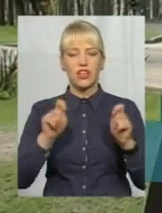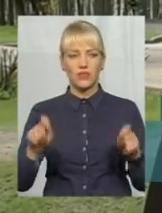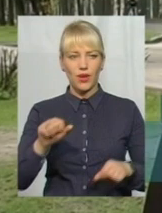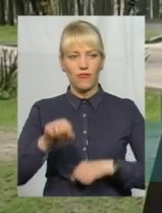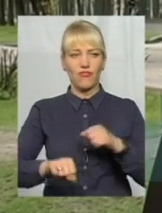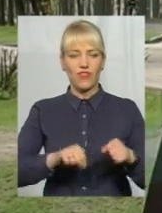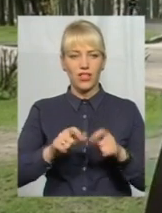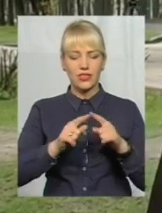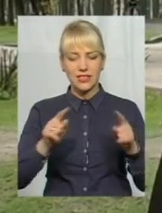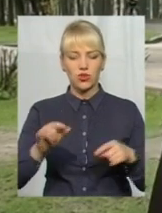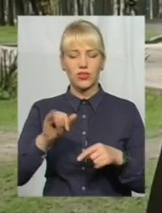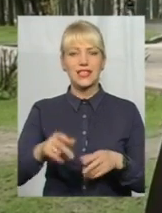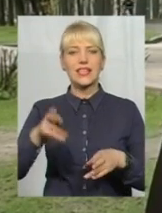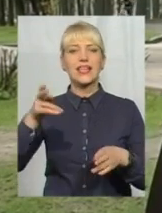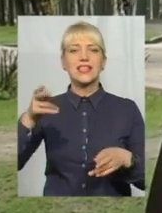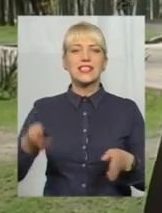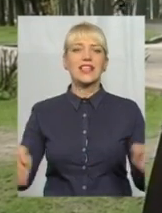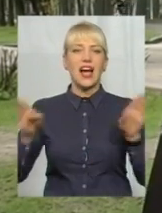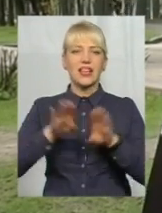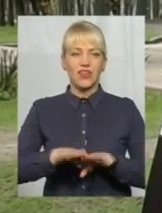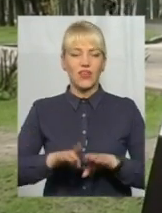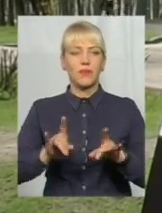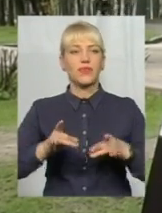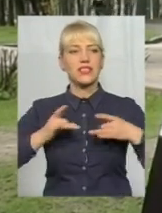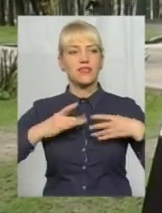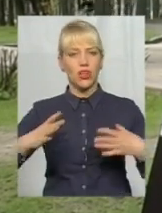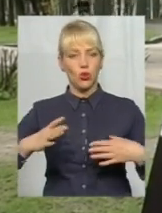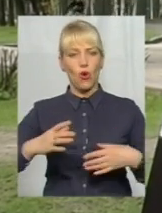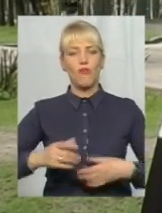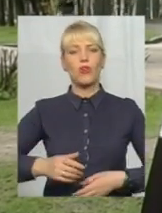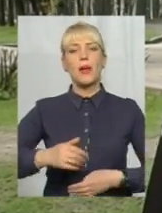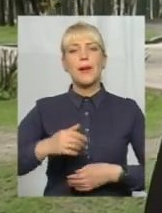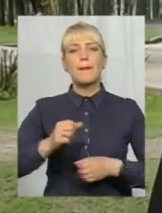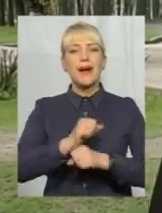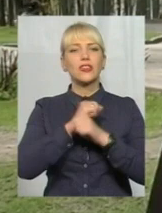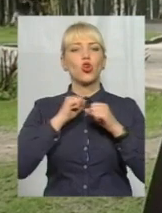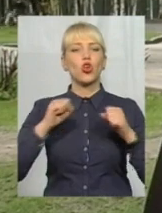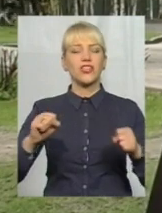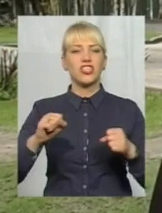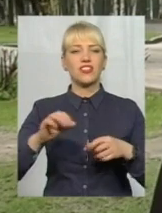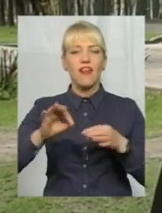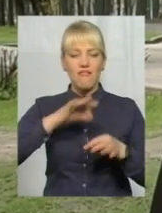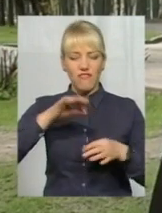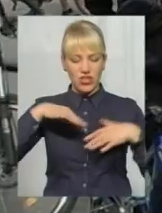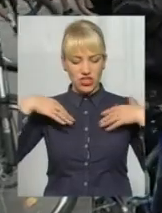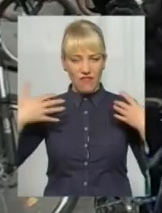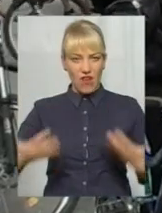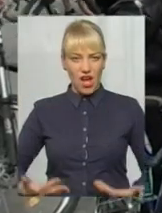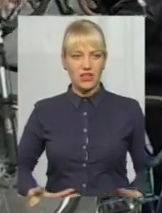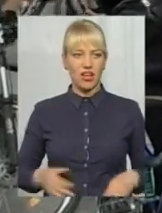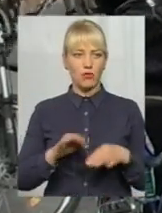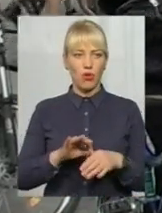закриваємо і святковий патріотичний заїзд в вишиванках також беру участь і ще як велодень проводить.